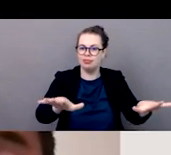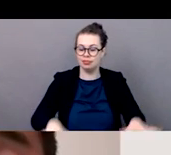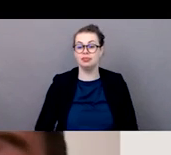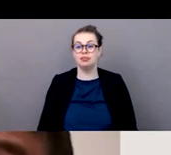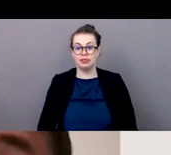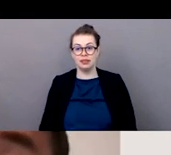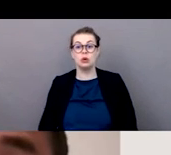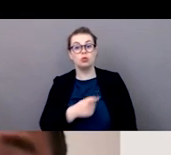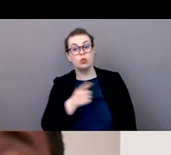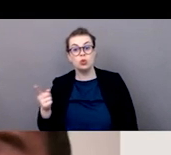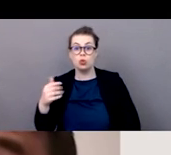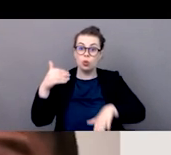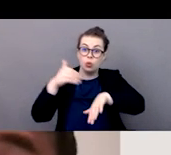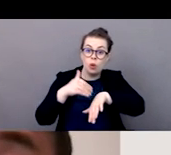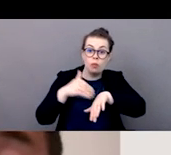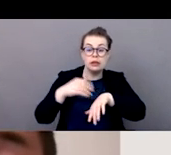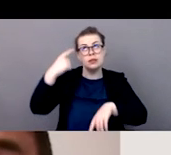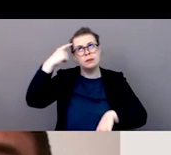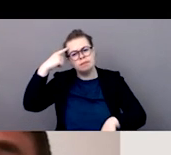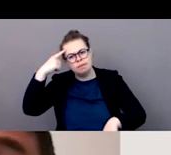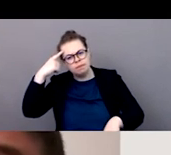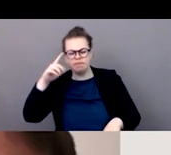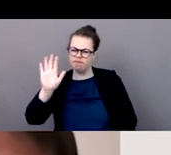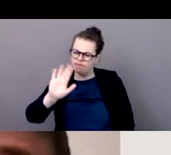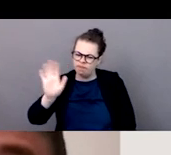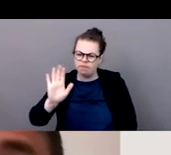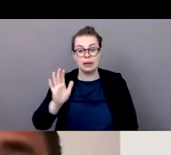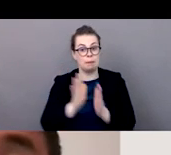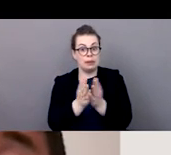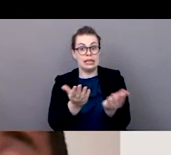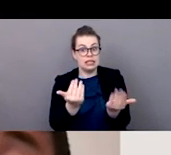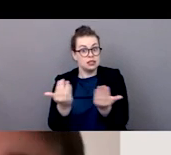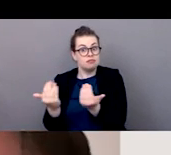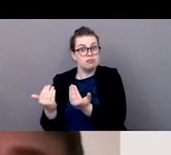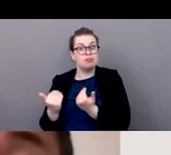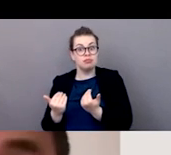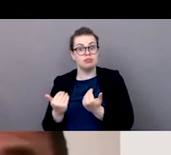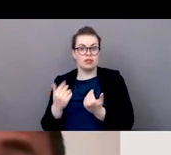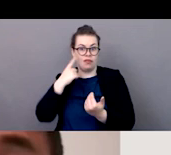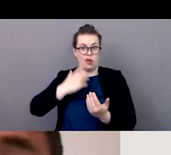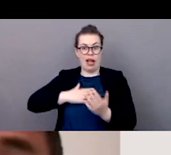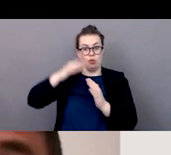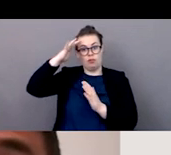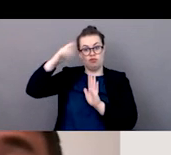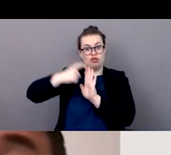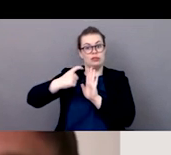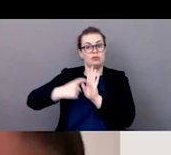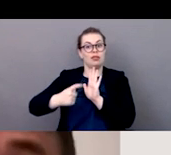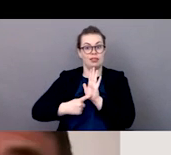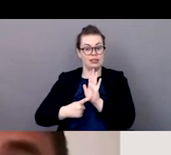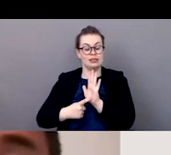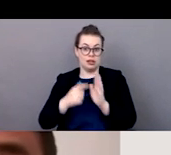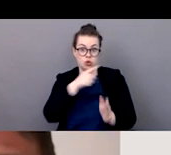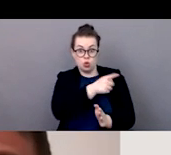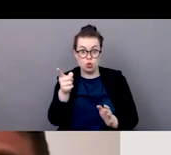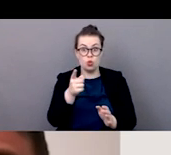je vous apprécie beaucoup votre commentaire votre feedback aussi en relation à notre propre enquête aussi bien que ces principes et de